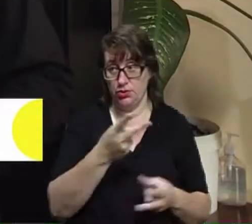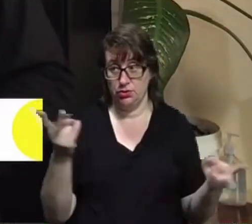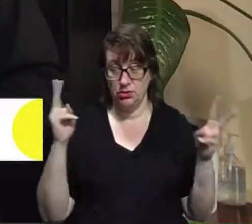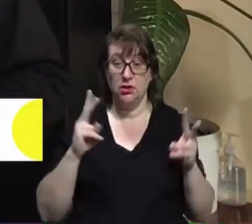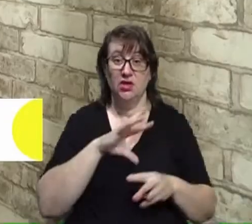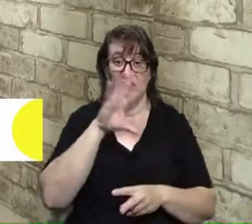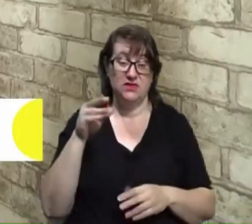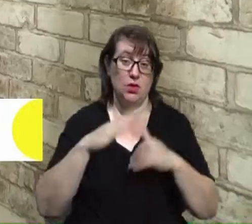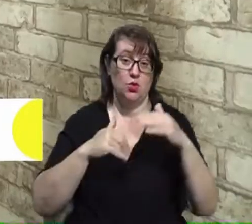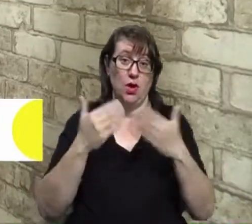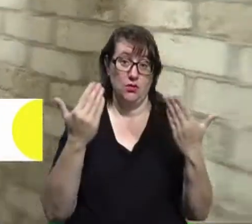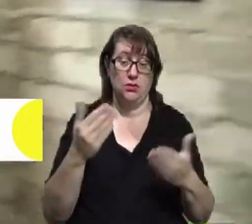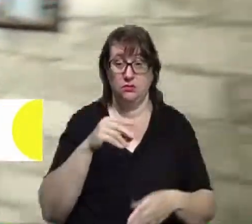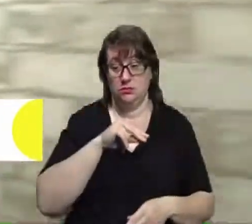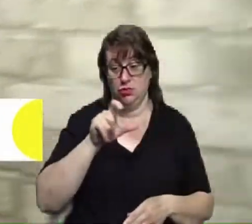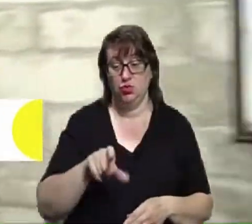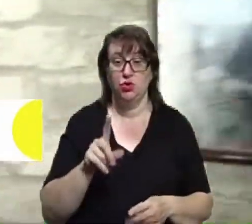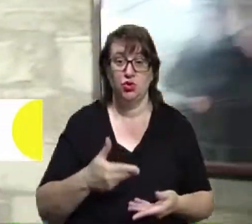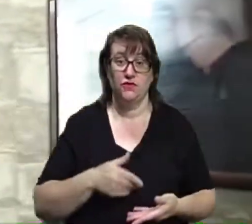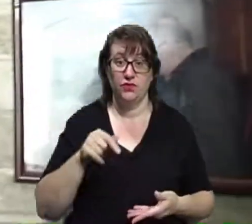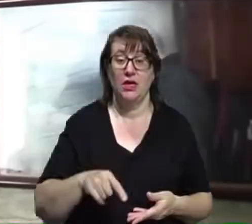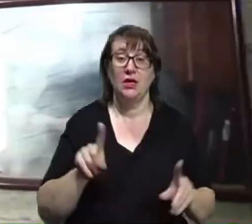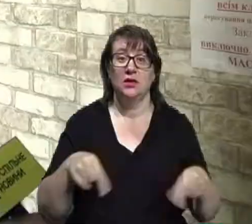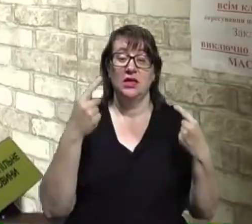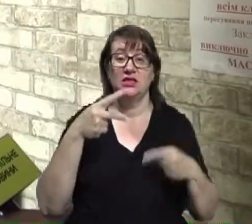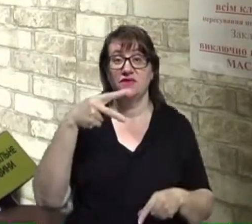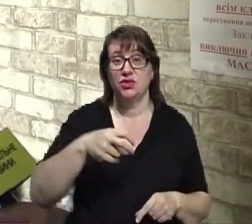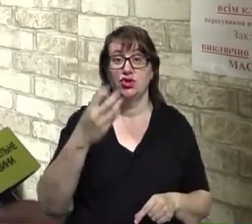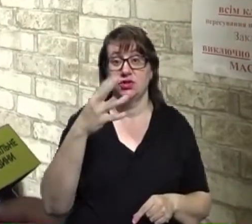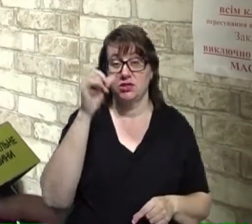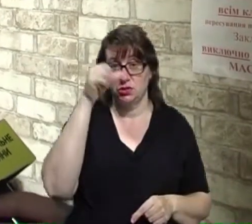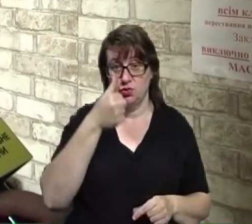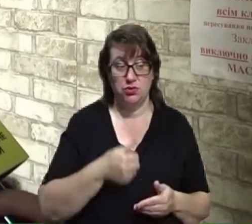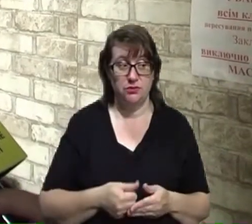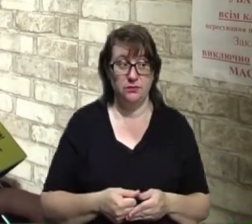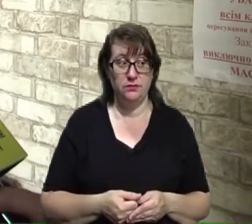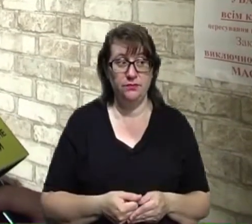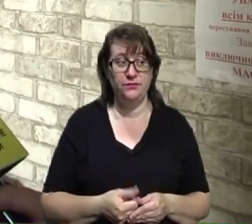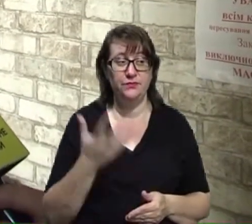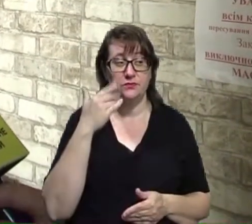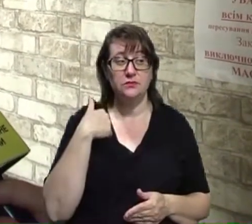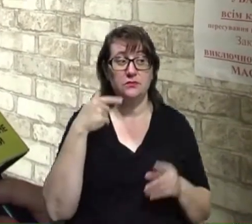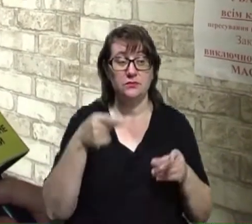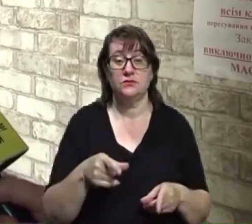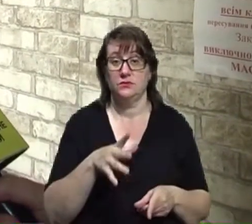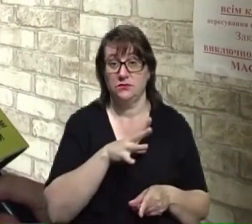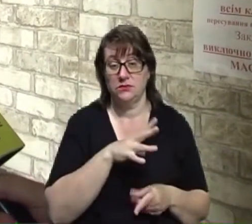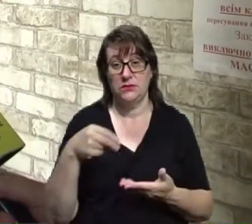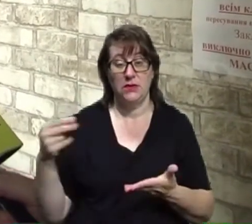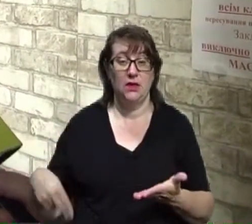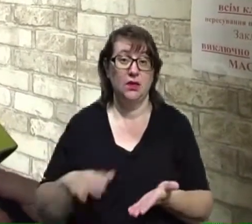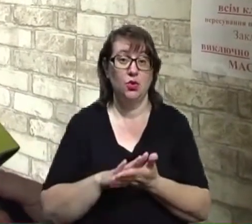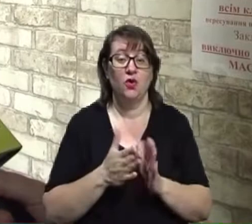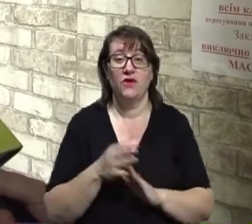руками клієнтів. Заснований заклад у 2014 році. У 2014 році, коли ми заключили договор про оренду